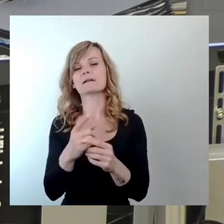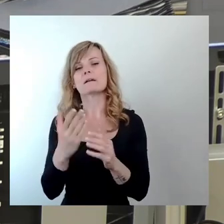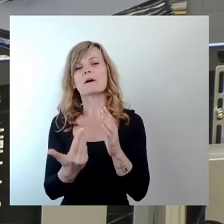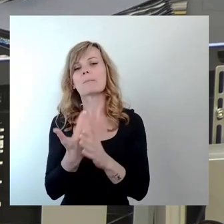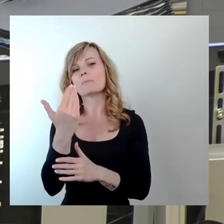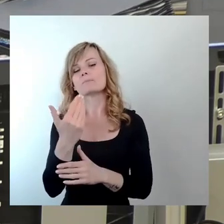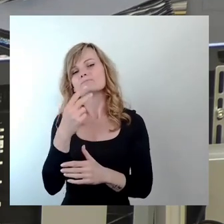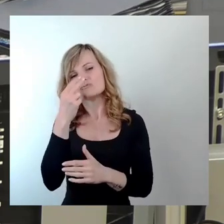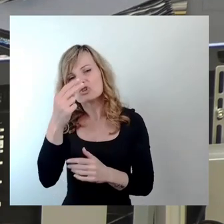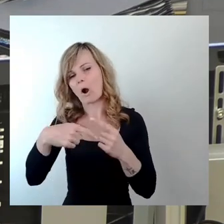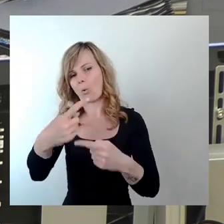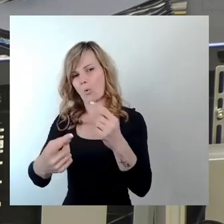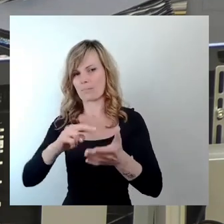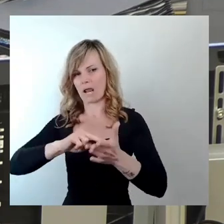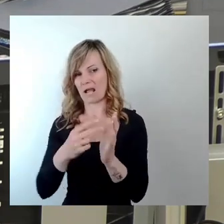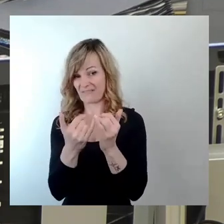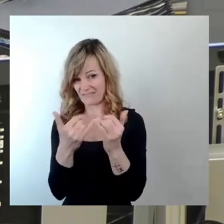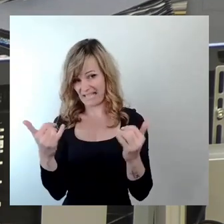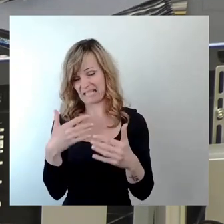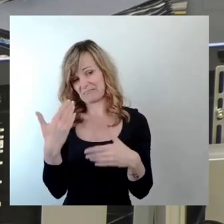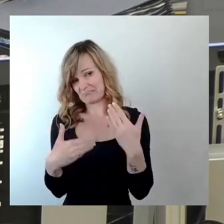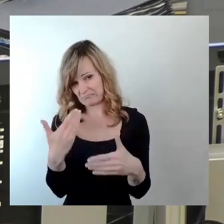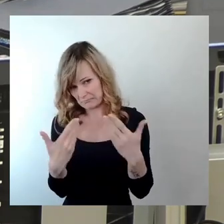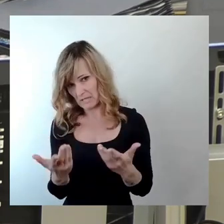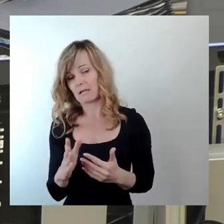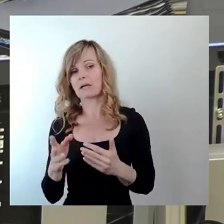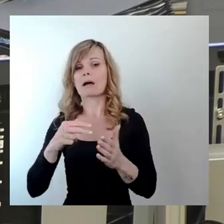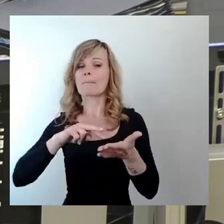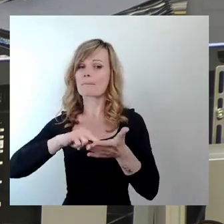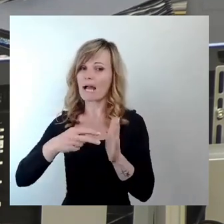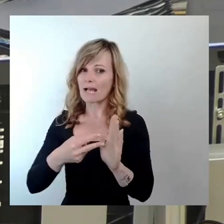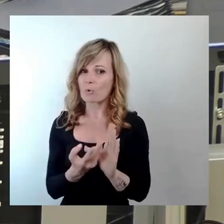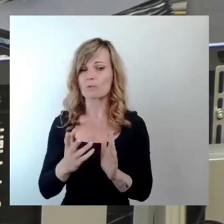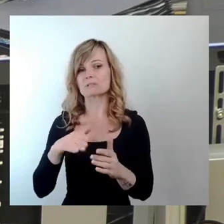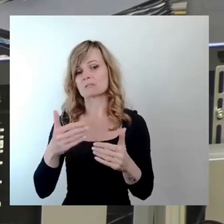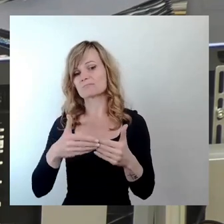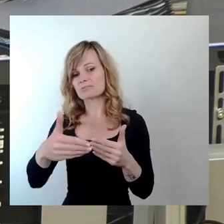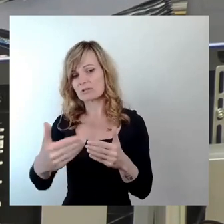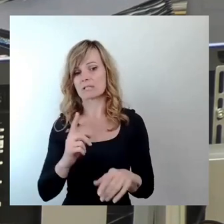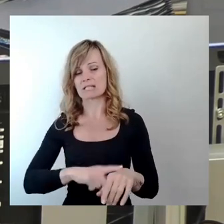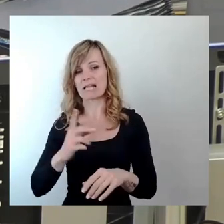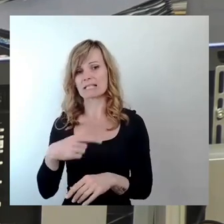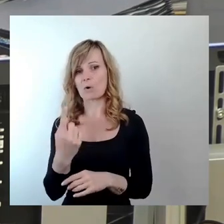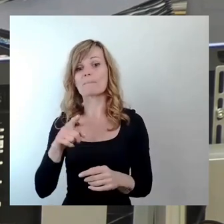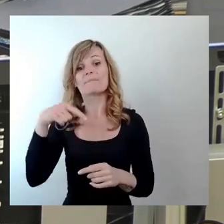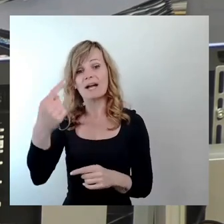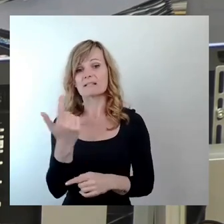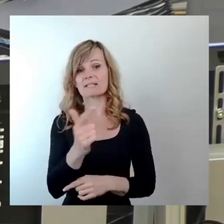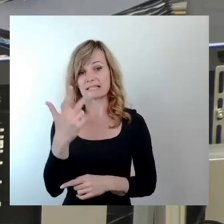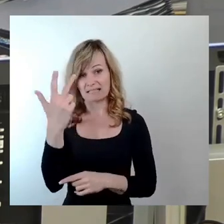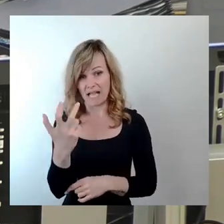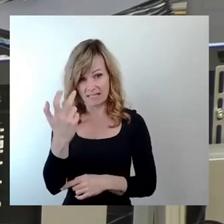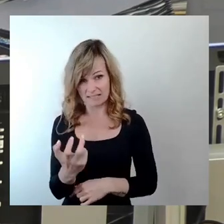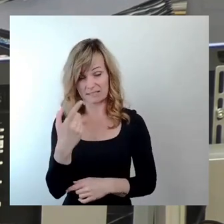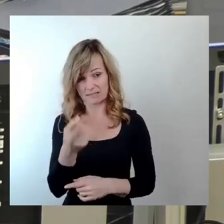Planungszeitraum, ob dieses Angebot sich verstetigen kann, auch nach 2030, solange wie die wasserrechtliche Genehmigung dort